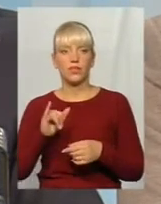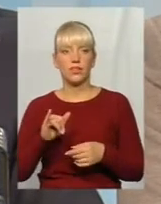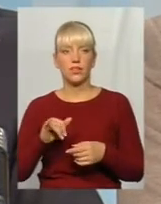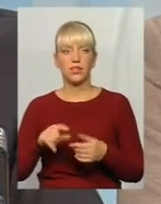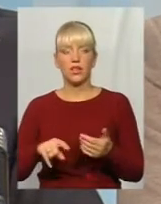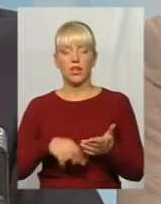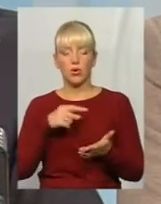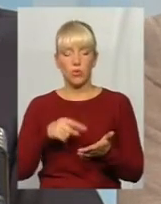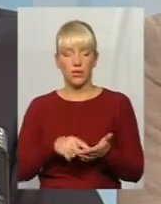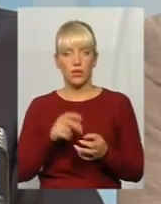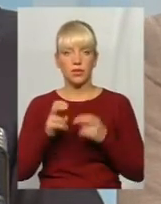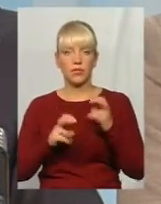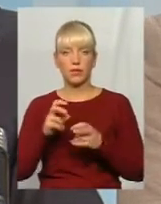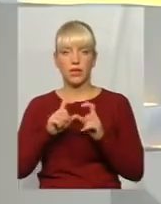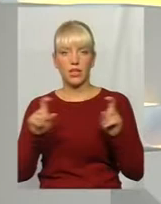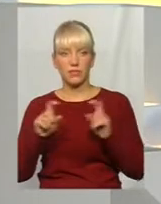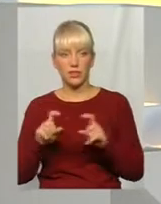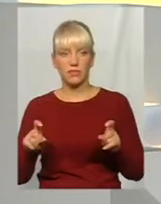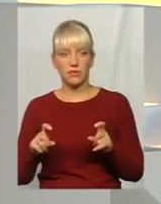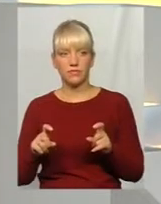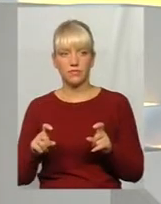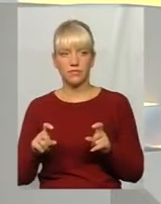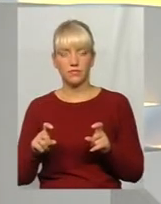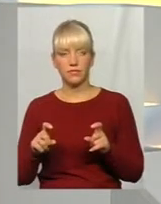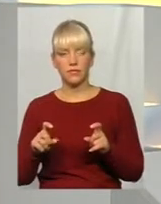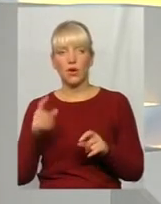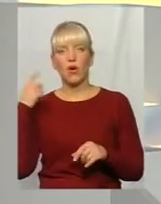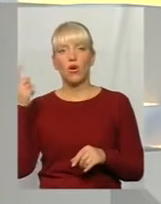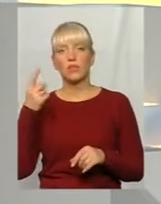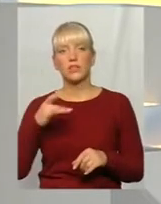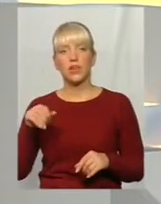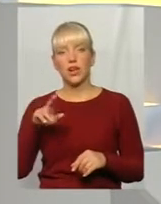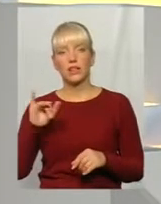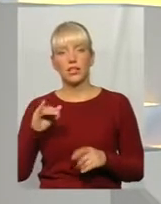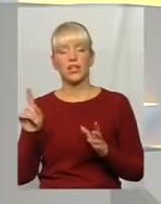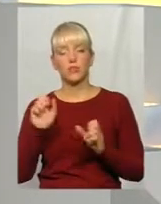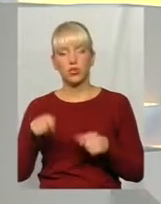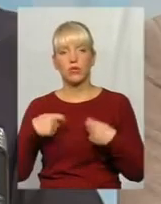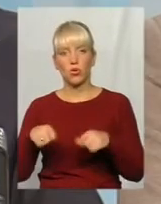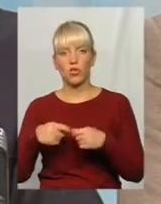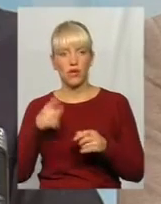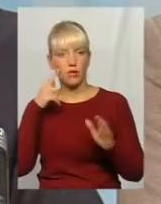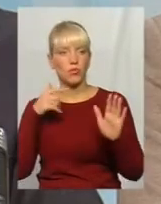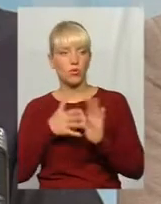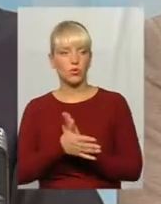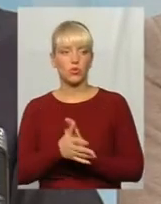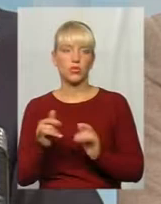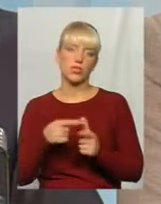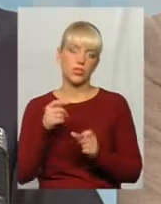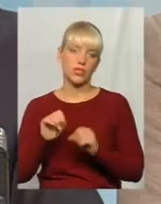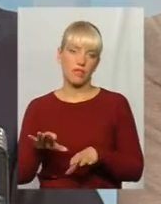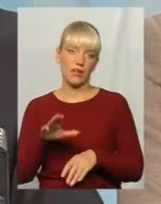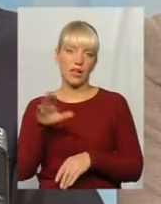комунальні підприємства, є якесь майно обласної ради, яке можна продавати прозоро і відкрито, чи надавати в оренду.